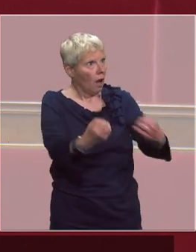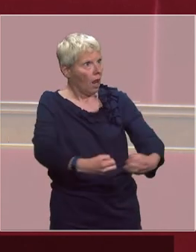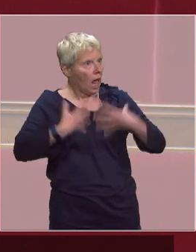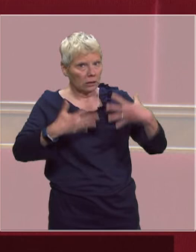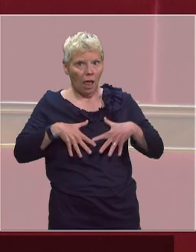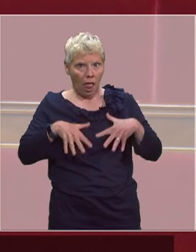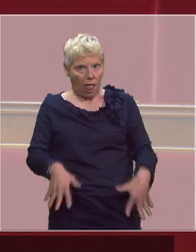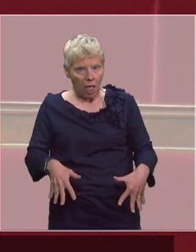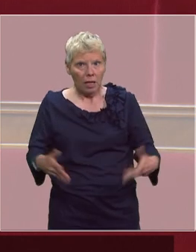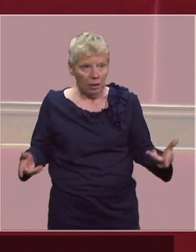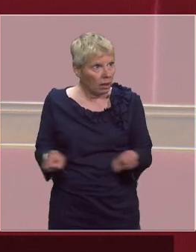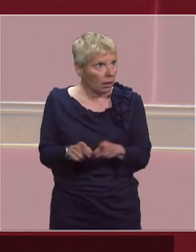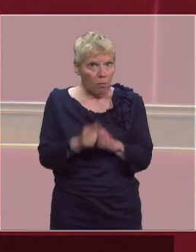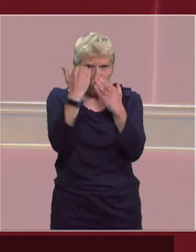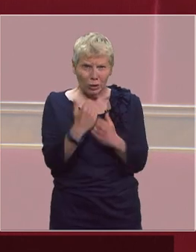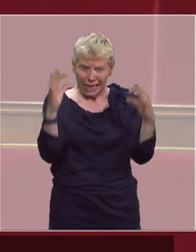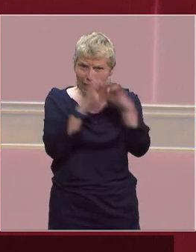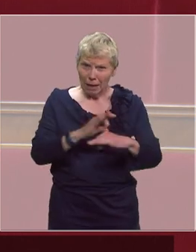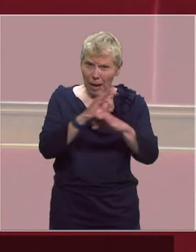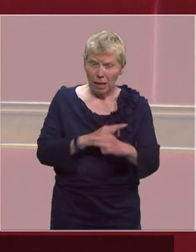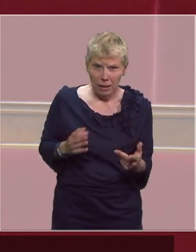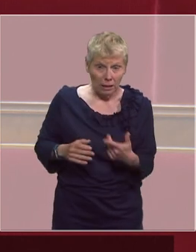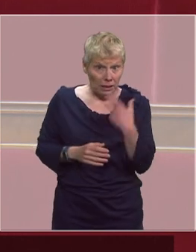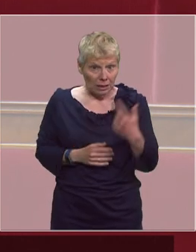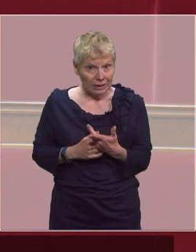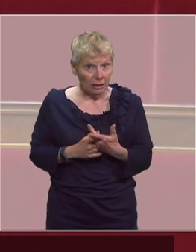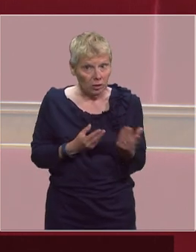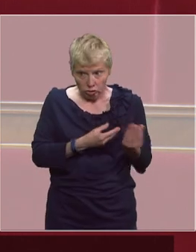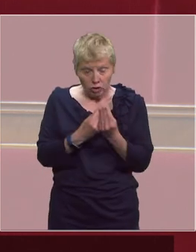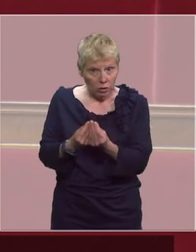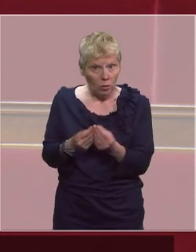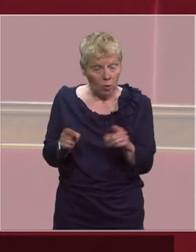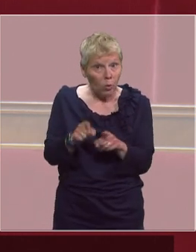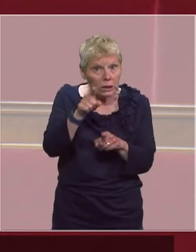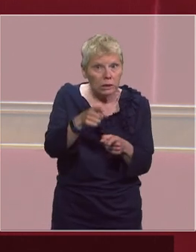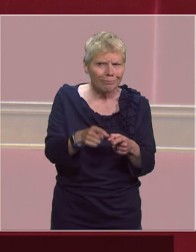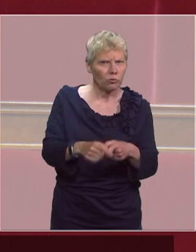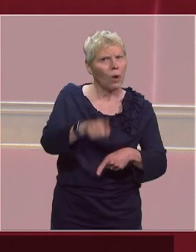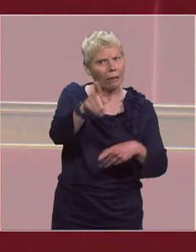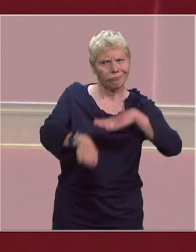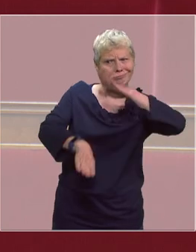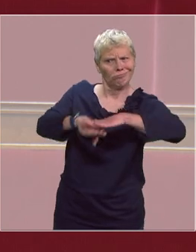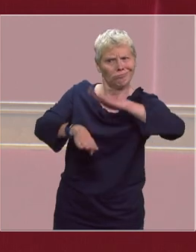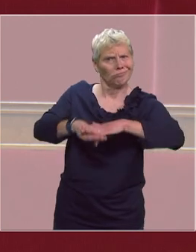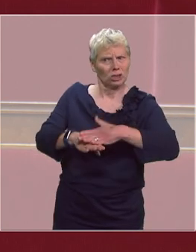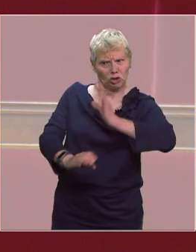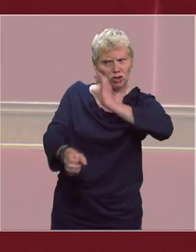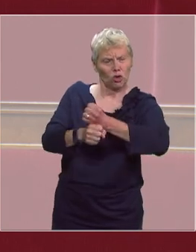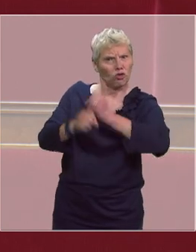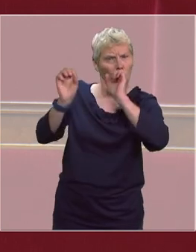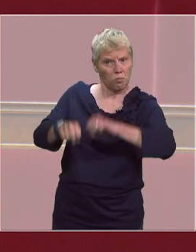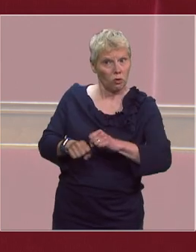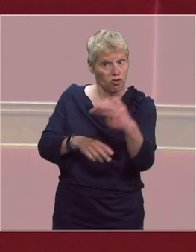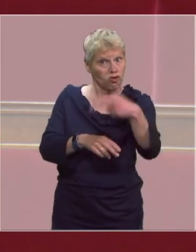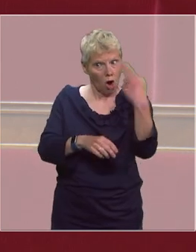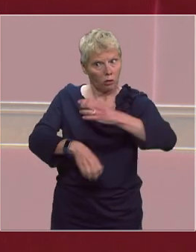démunis en protection au péril de leur vie et des nôtres. Le pire, c'est que vous menacez certains même de sanctions comme à Haumont dans le Nord. Étant donné